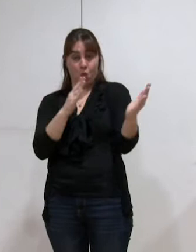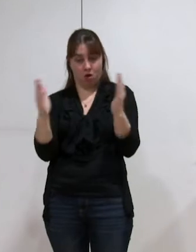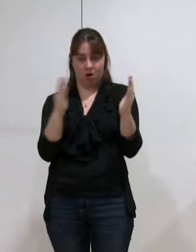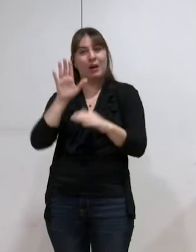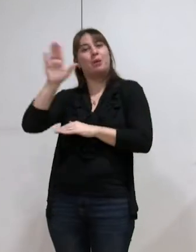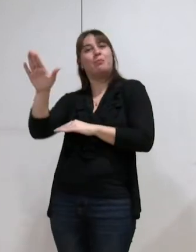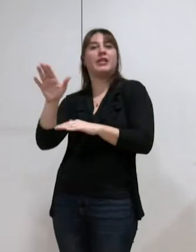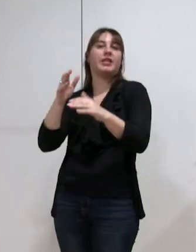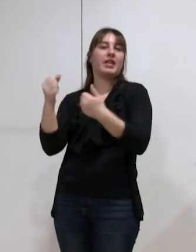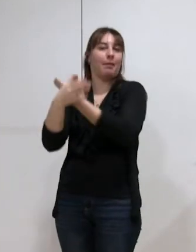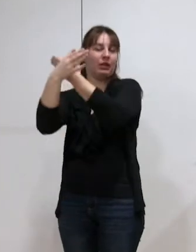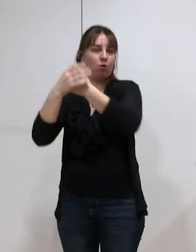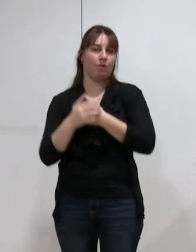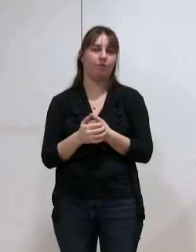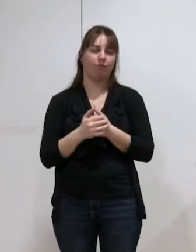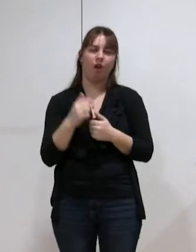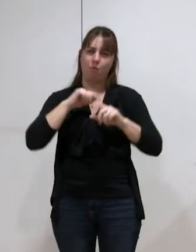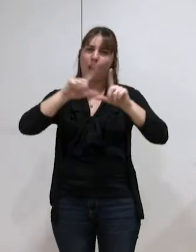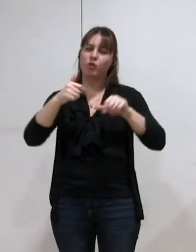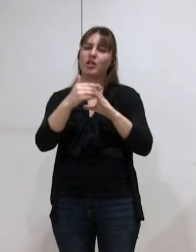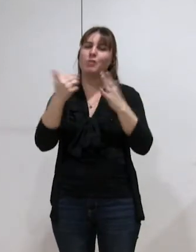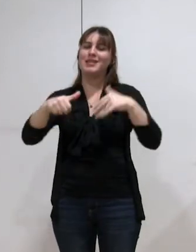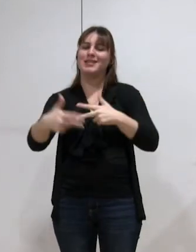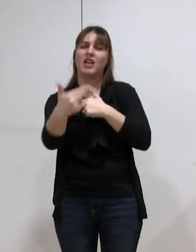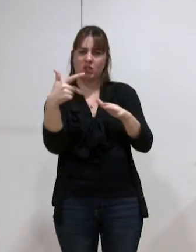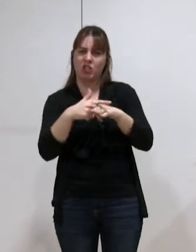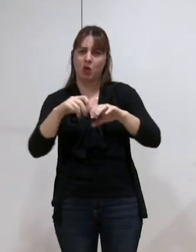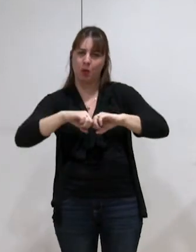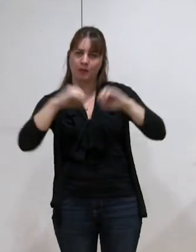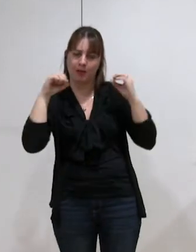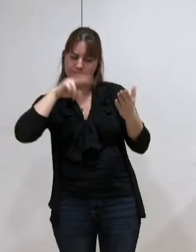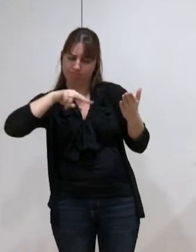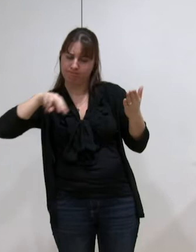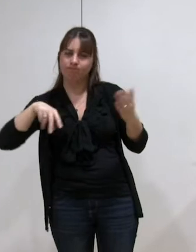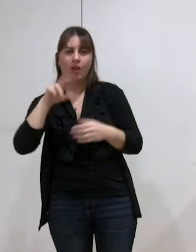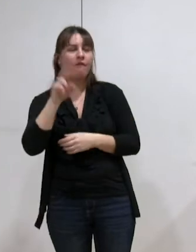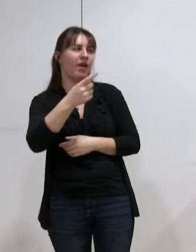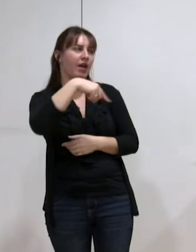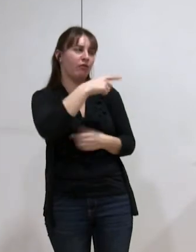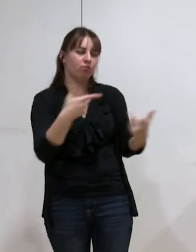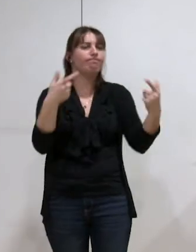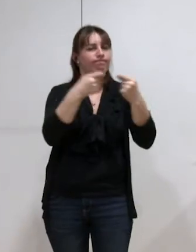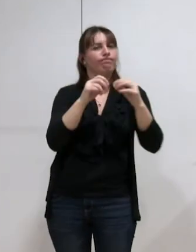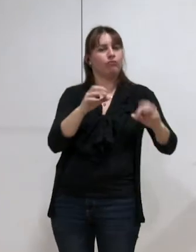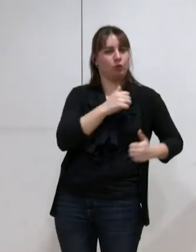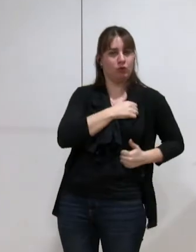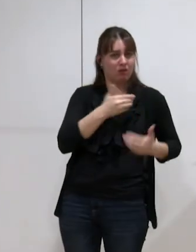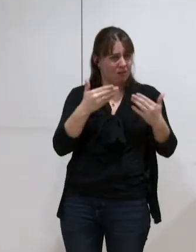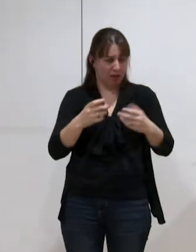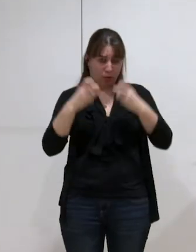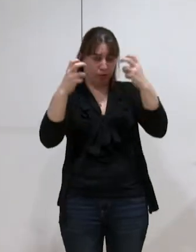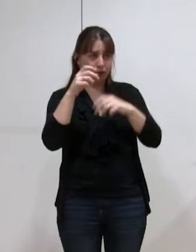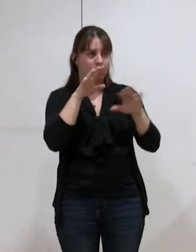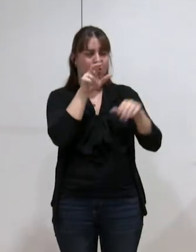à aussi regarder le budget 2016, effectivement, en avez un peu tenu compte et vous partez aujourd'hui sur 39